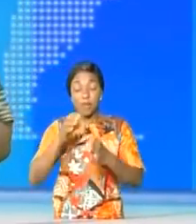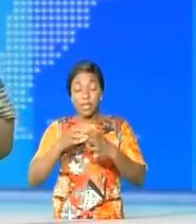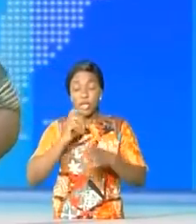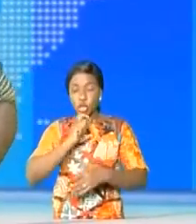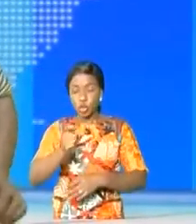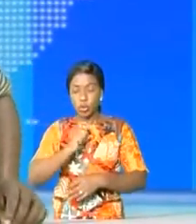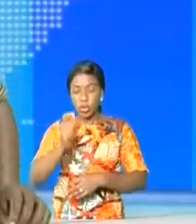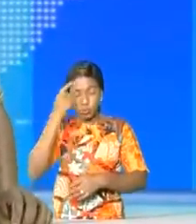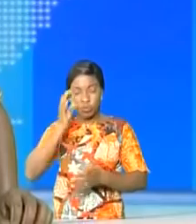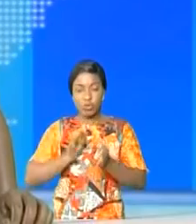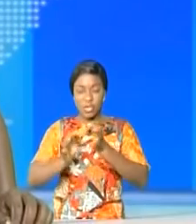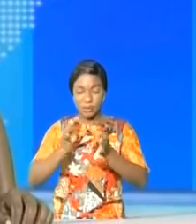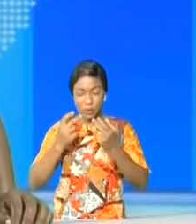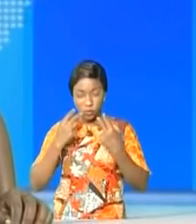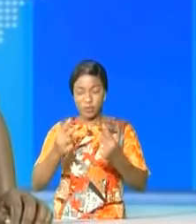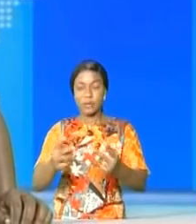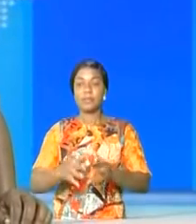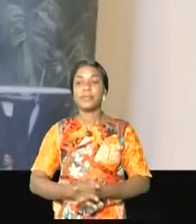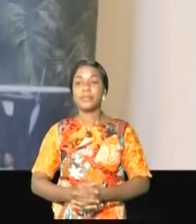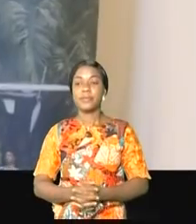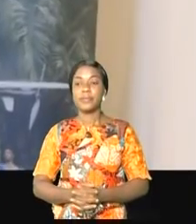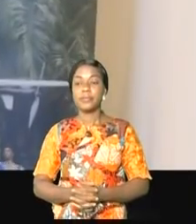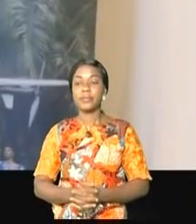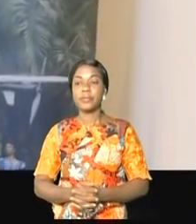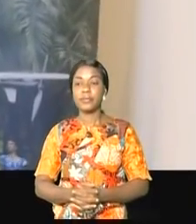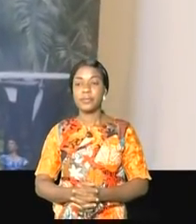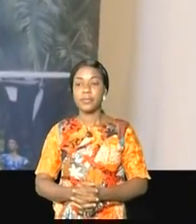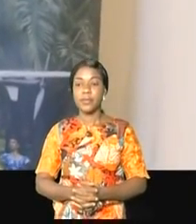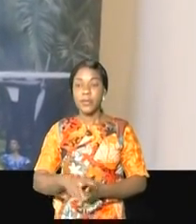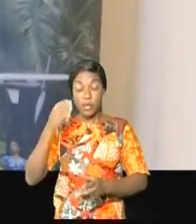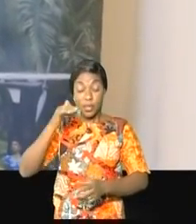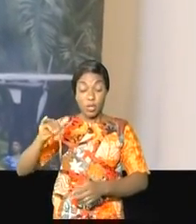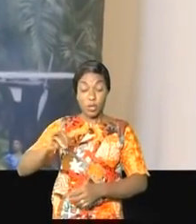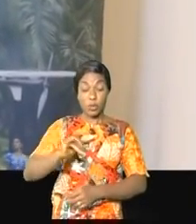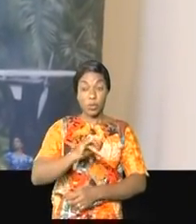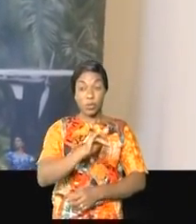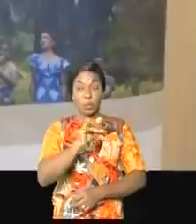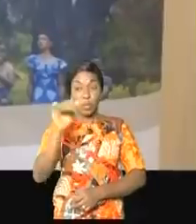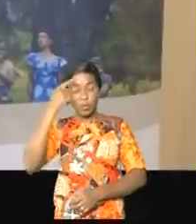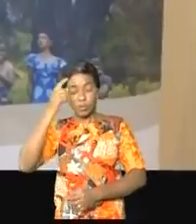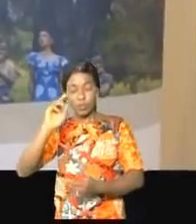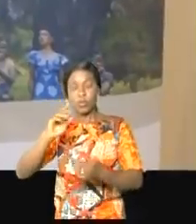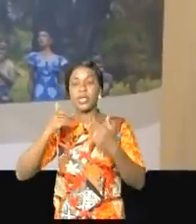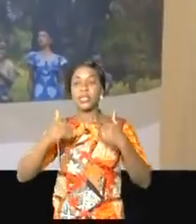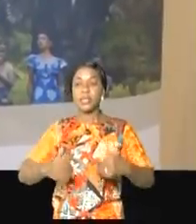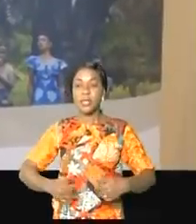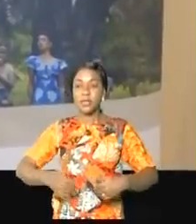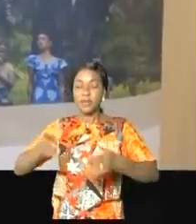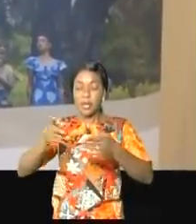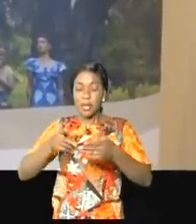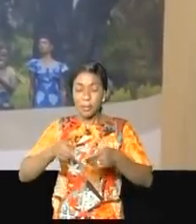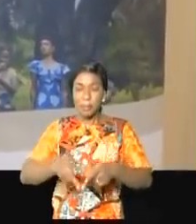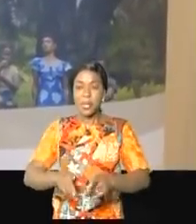pour expliquer ses programmes. Drone pour la santé, un programme du ministère de la santé permettant la